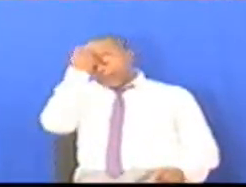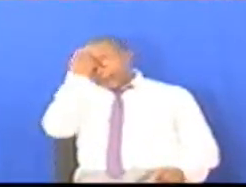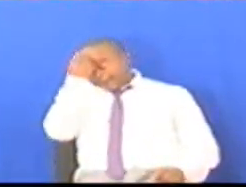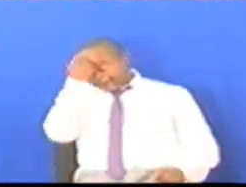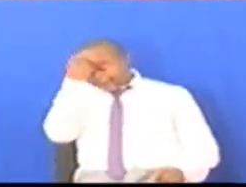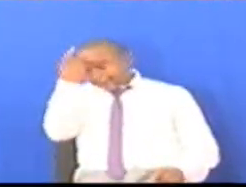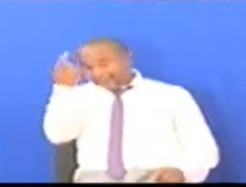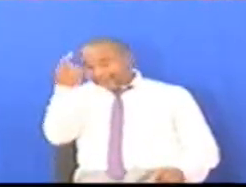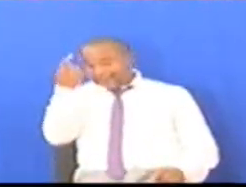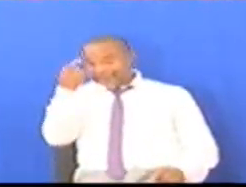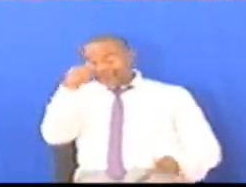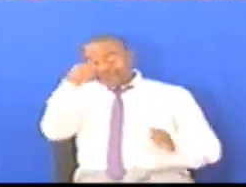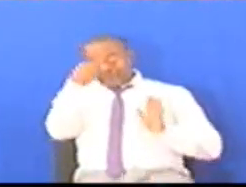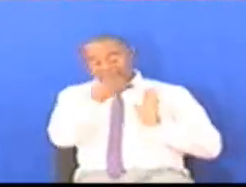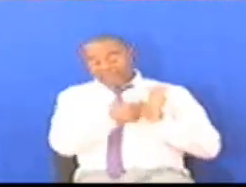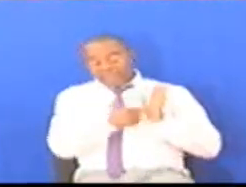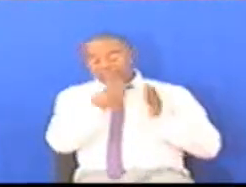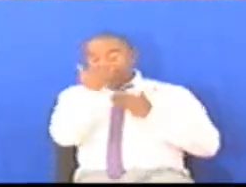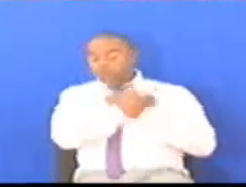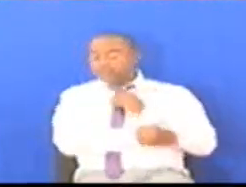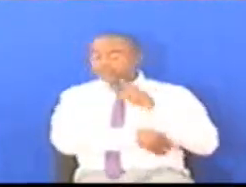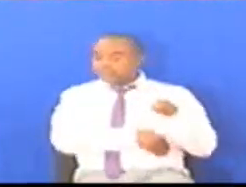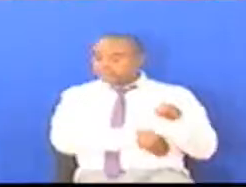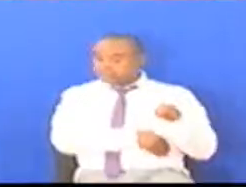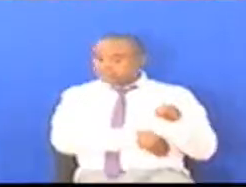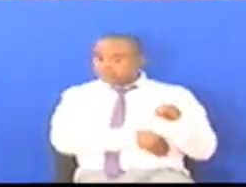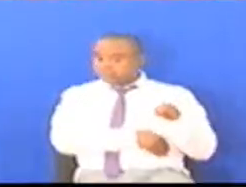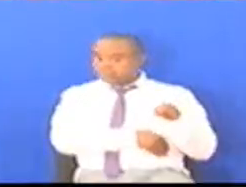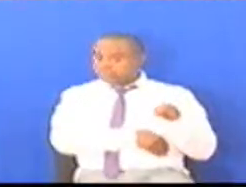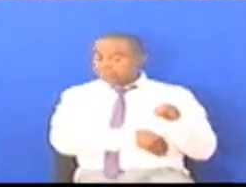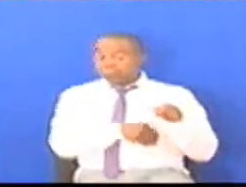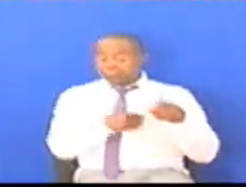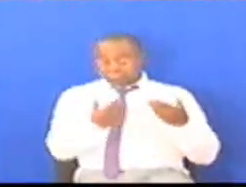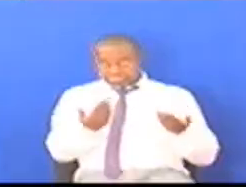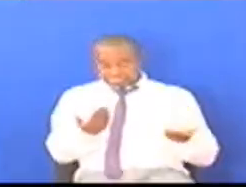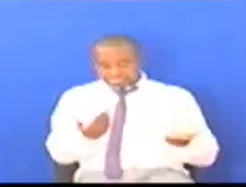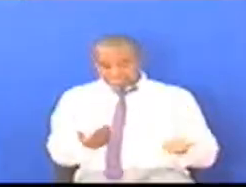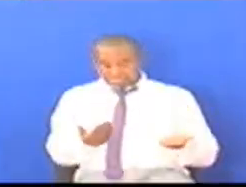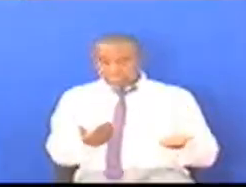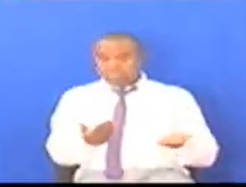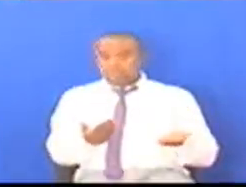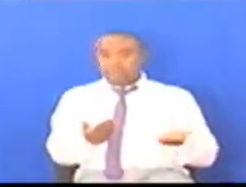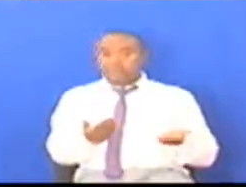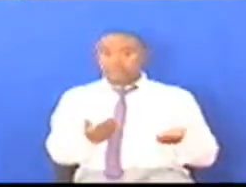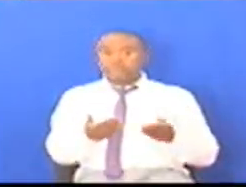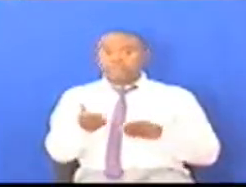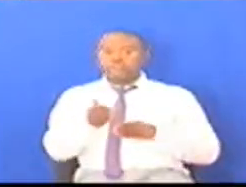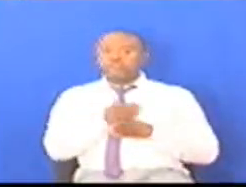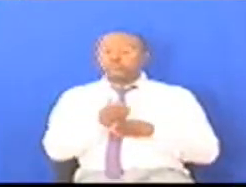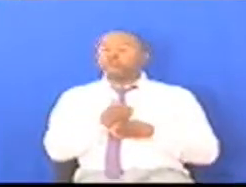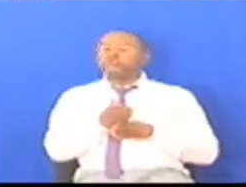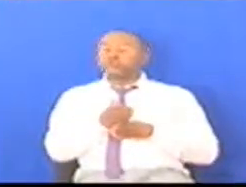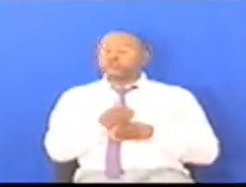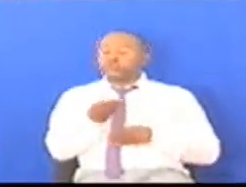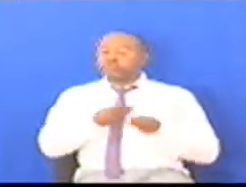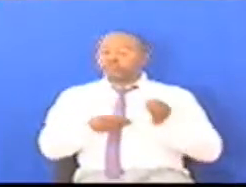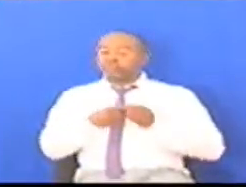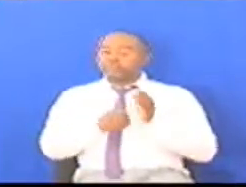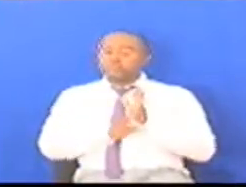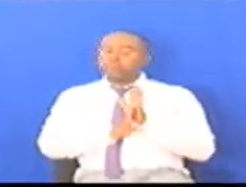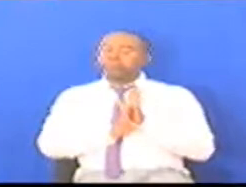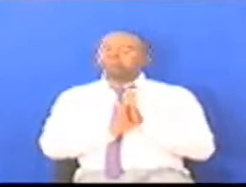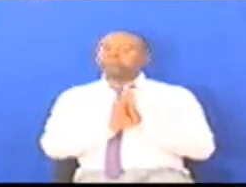Kwamba Vigezo Vyakusamehewa Mikopo Nipamoja Na Ukuwaji Mzuri Wakiuchumi